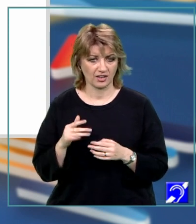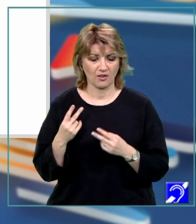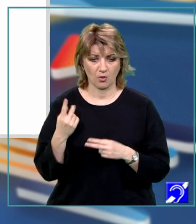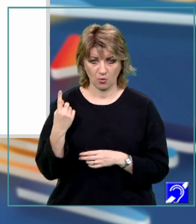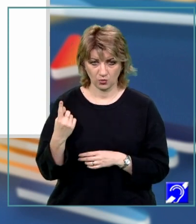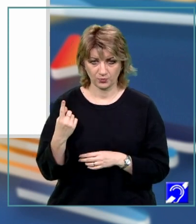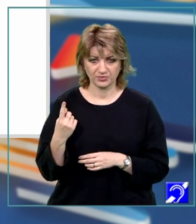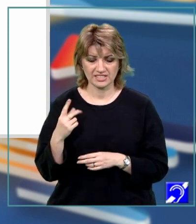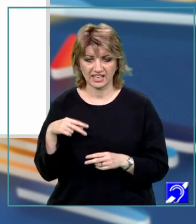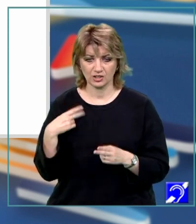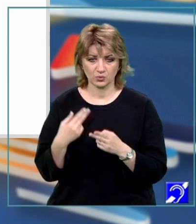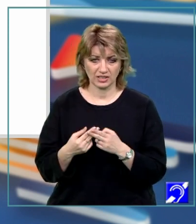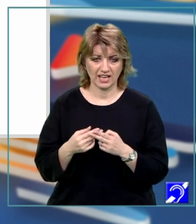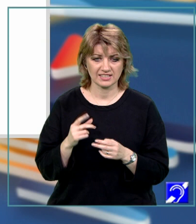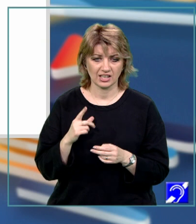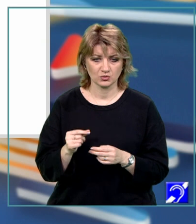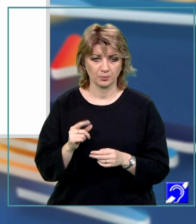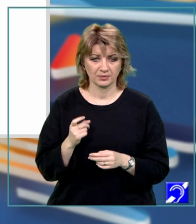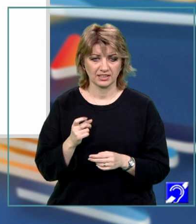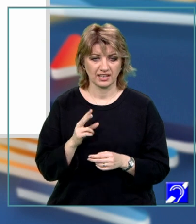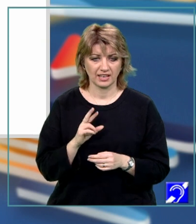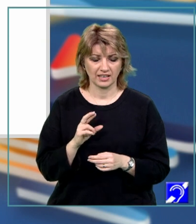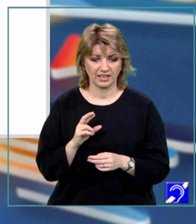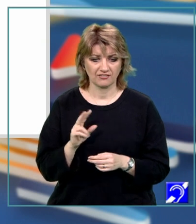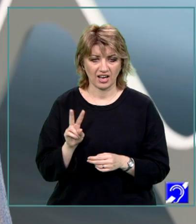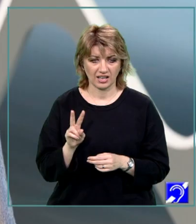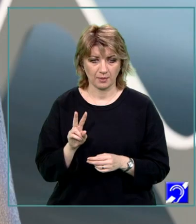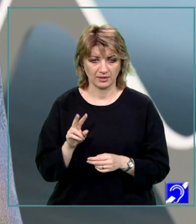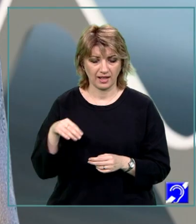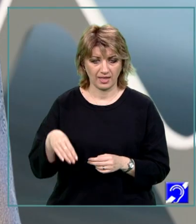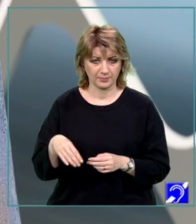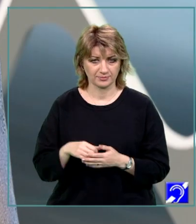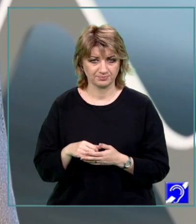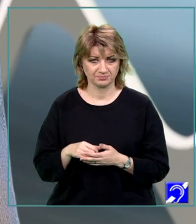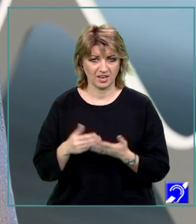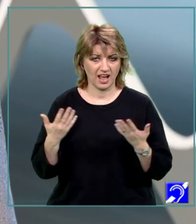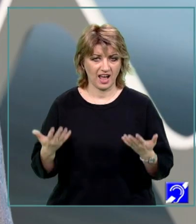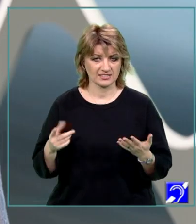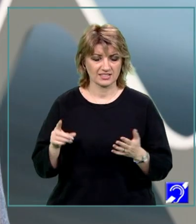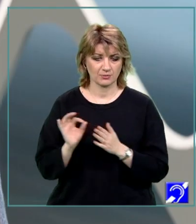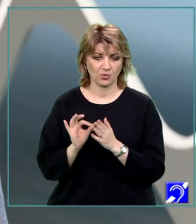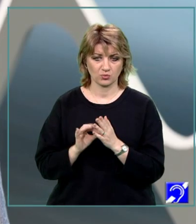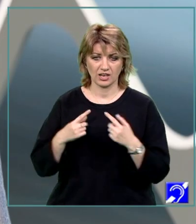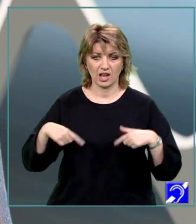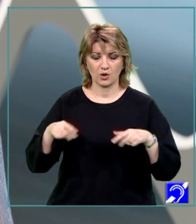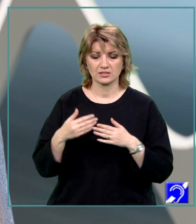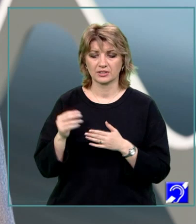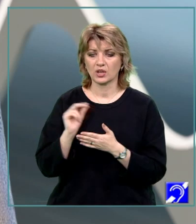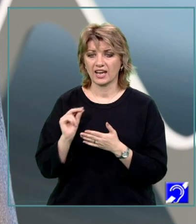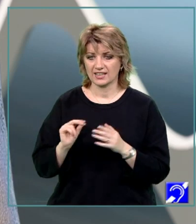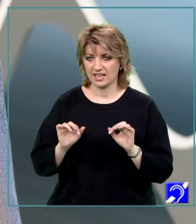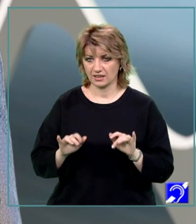1, se returnează rezultatul prin intermediul acestei variabile M. Aceasta a fost propunerea noastră pentru lecția de